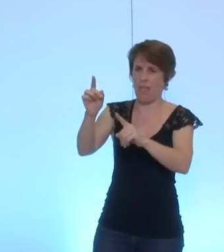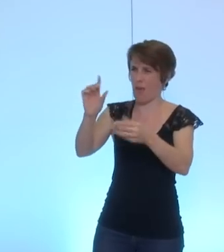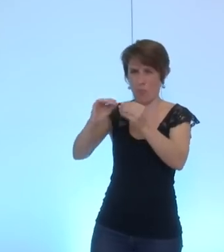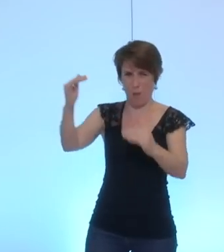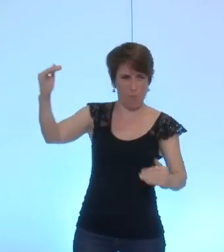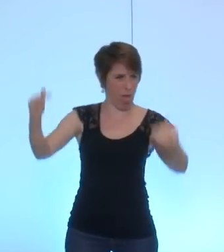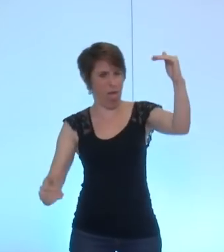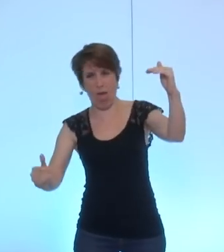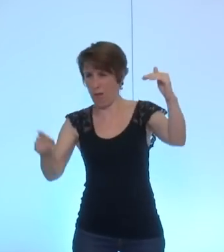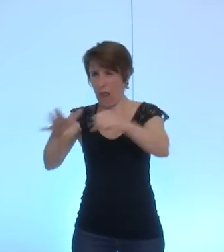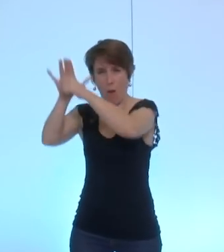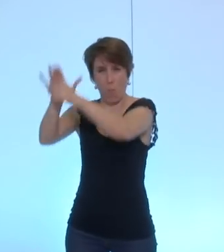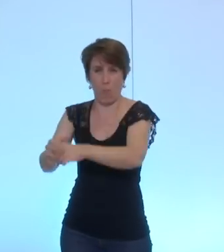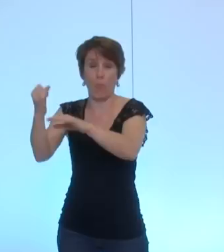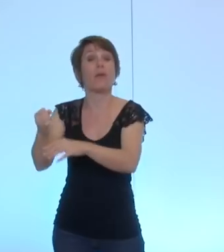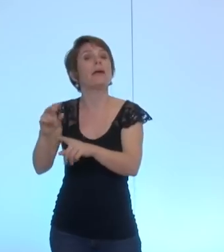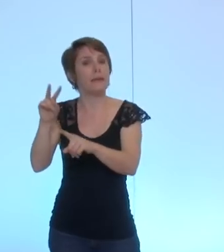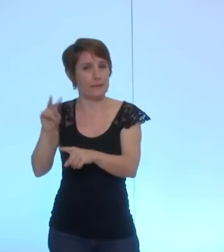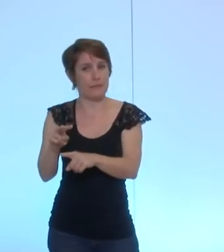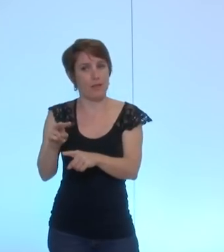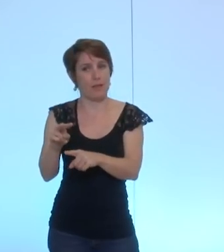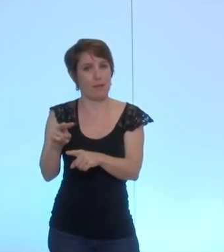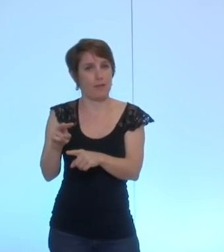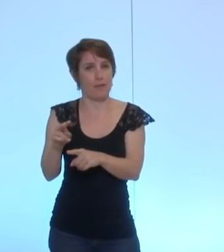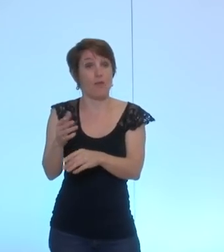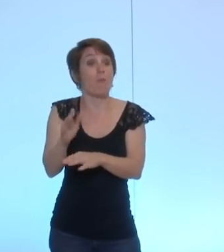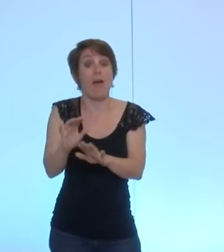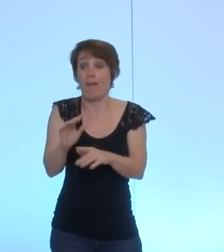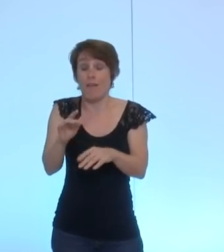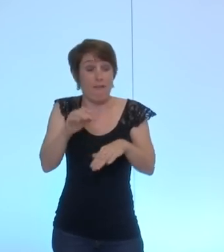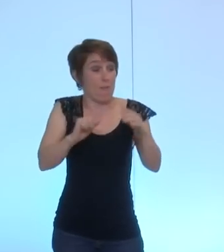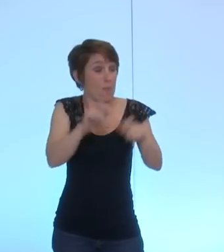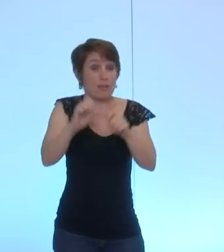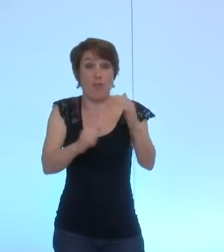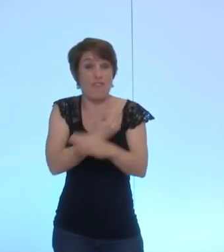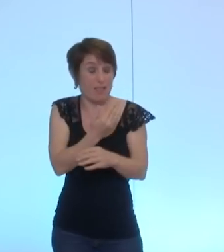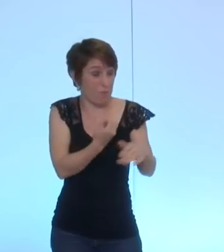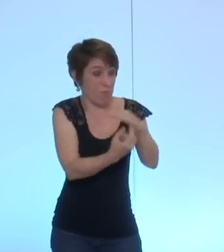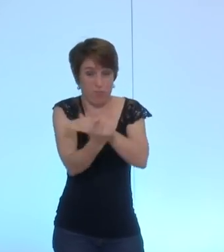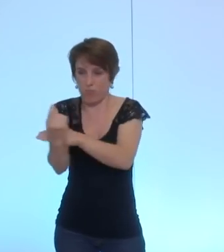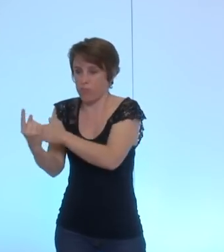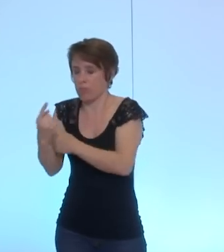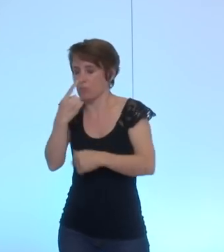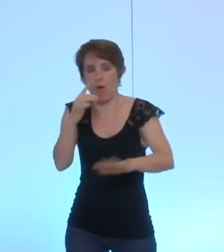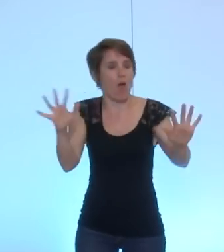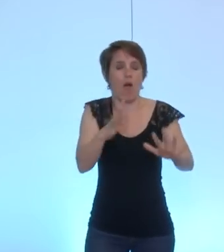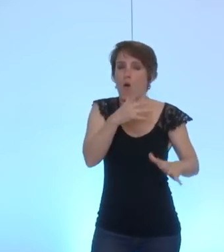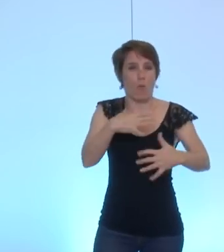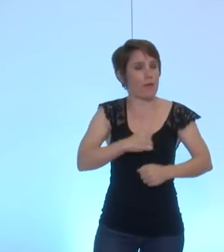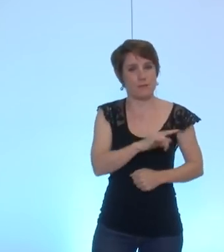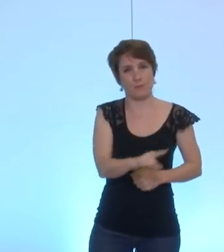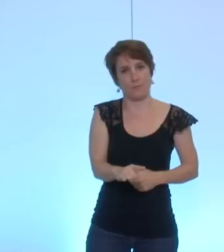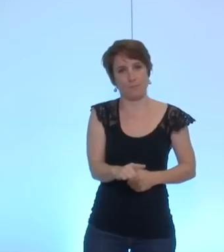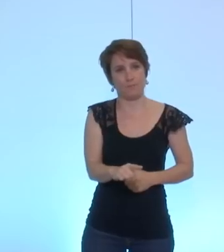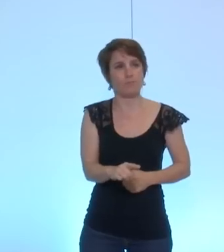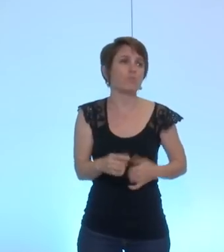avec des victimes qui dès la première sont des victimes insupportables tout cela ne se joue pas ici mais nous